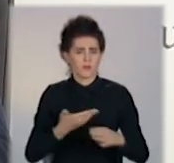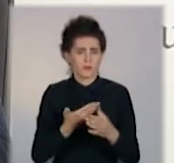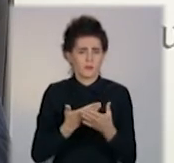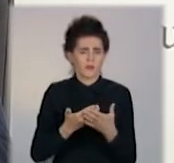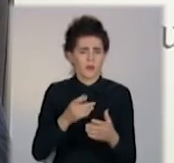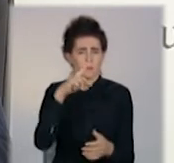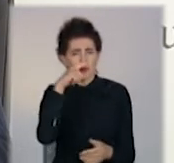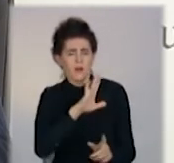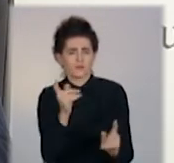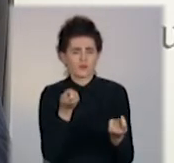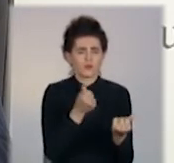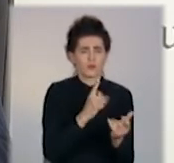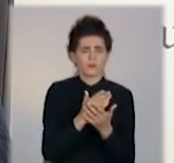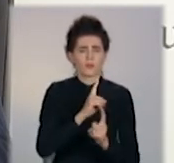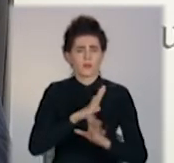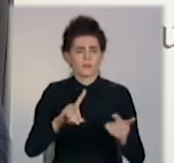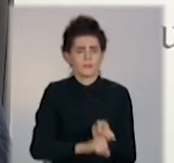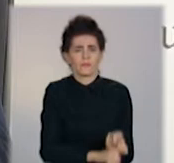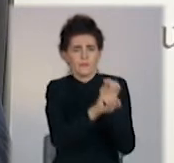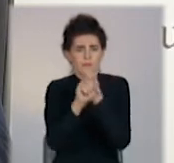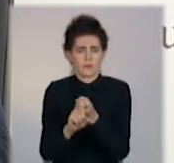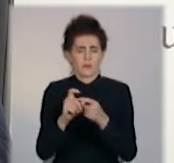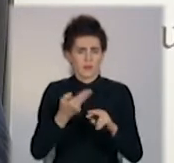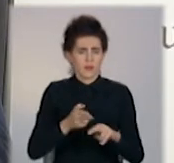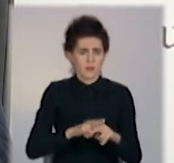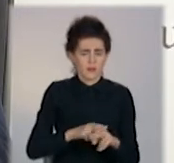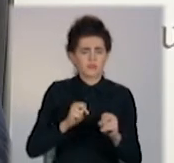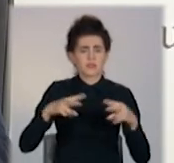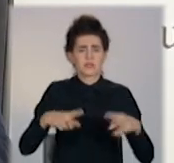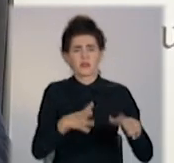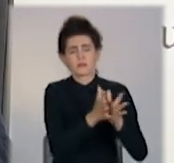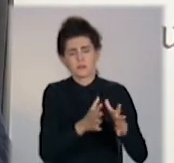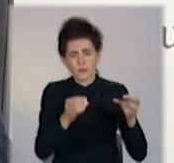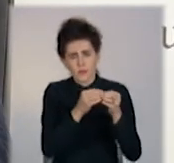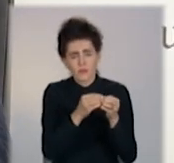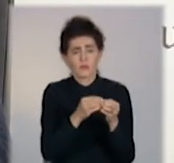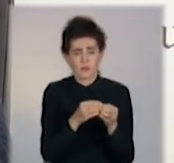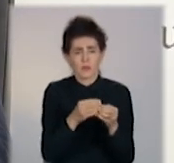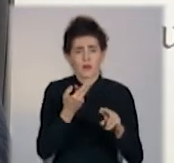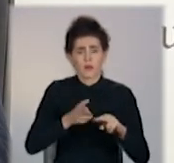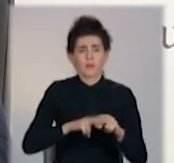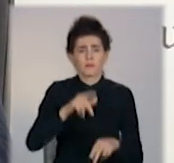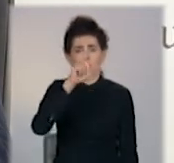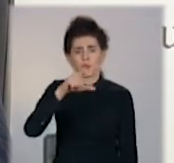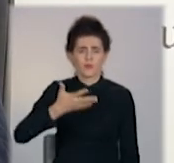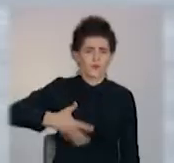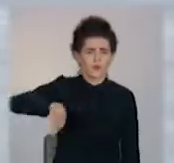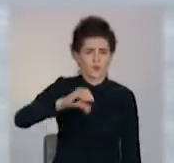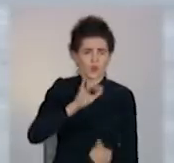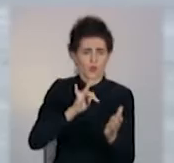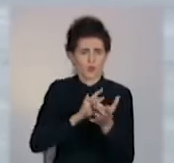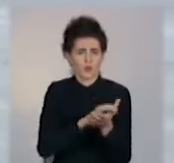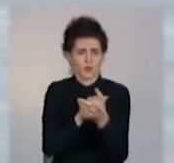якщо вони є зараженими власне родини і мешканців міста Дружківки.